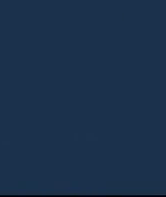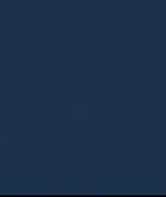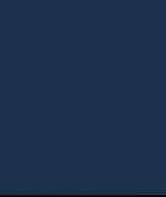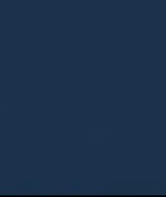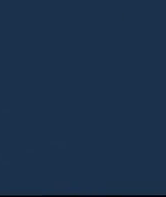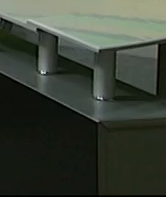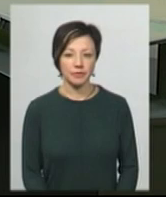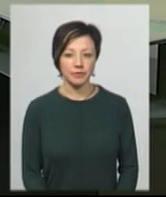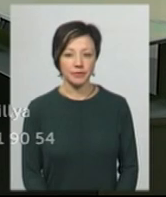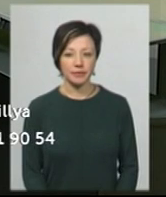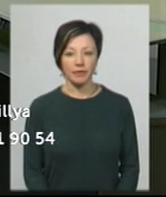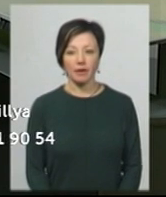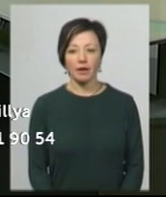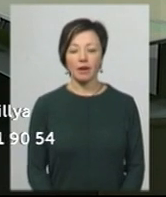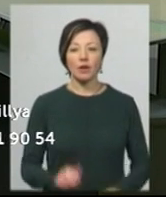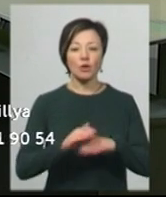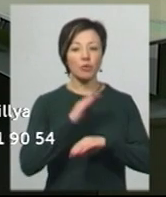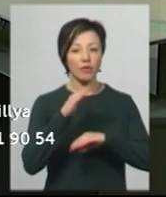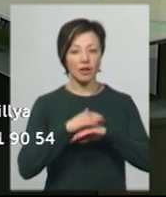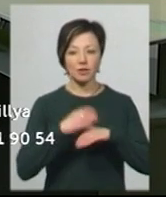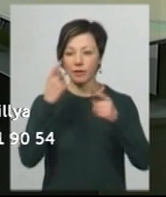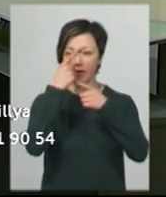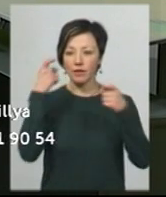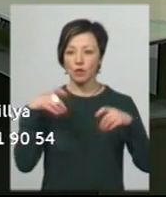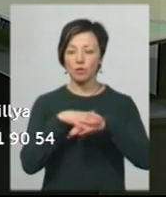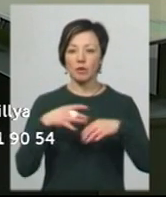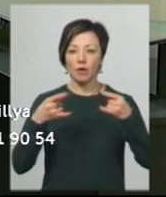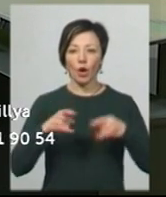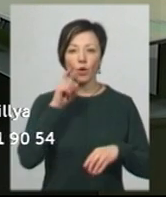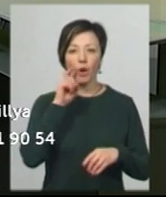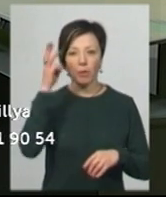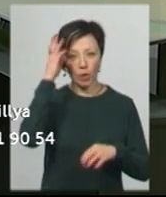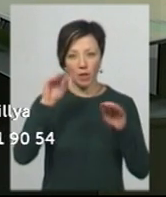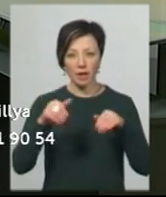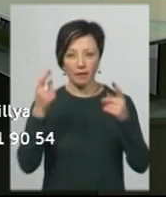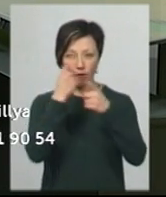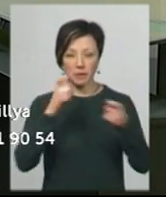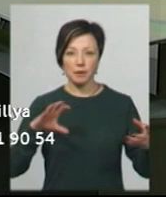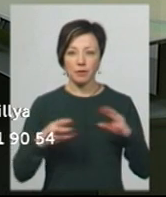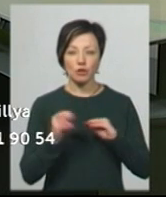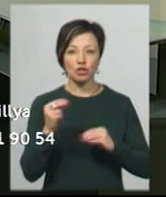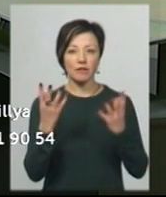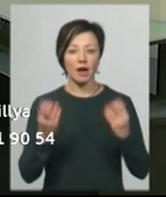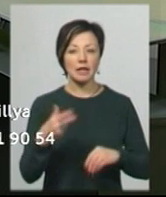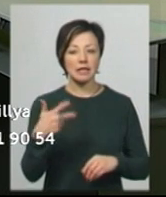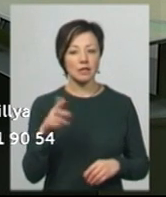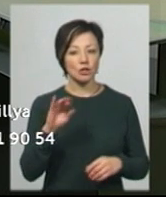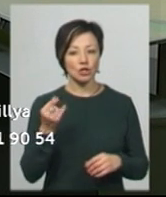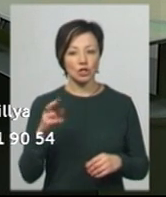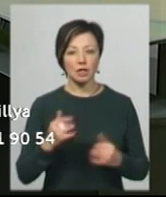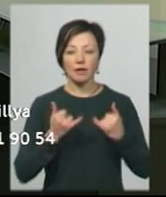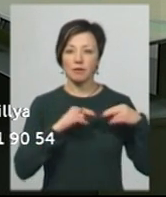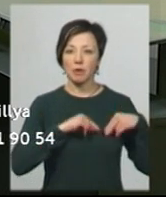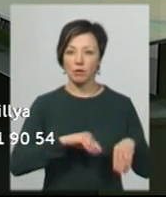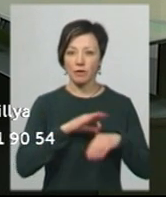Музика Доброго вечора, в ефірі Суспільного мовника ЯПоділля, інформаційний підсумок четверга 30 січня. В студії